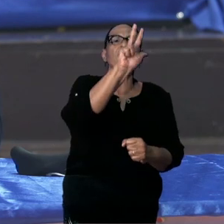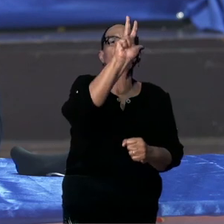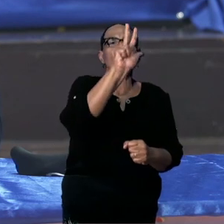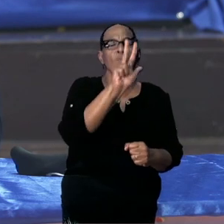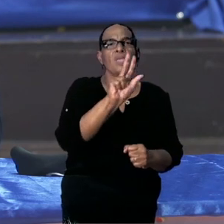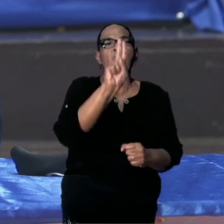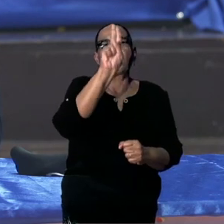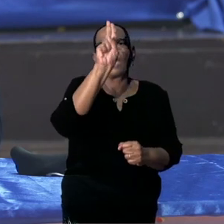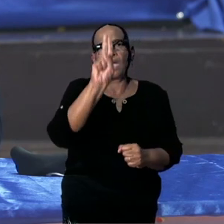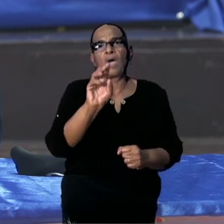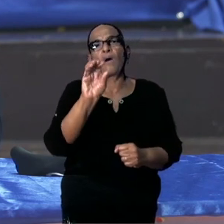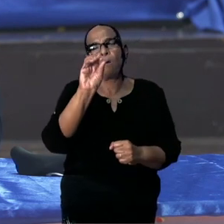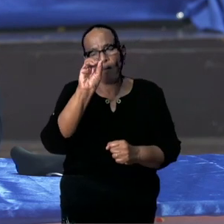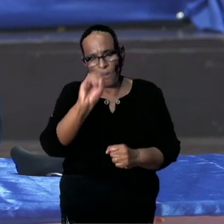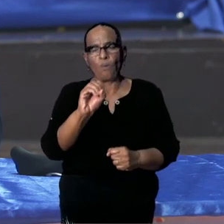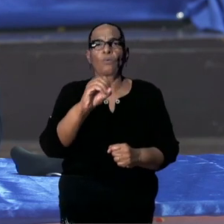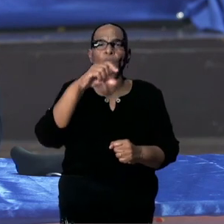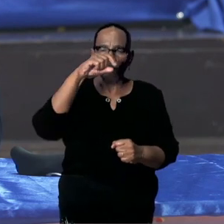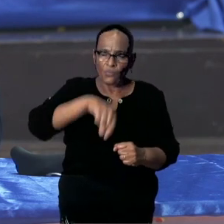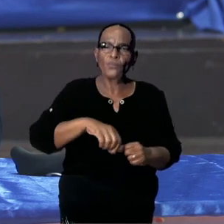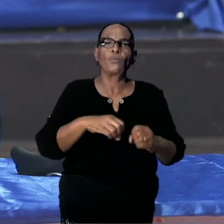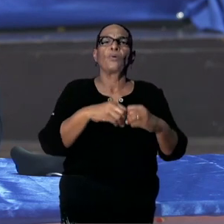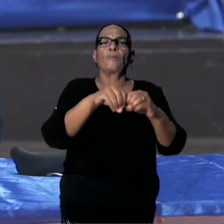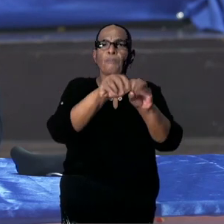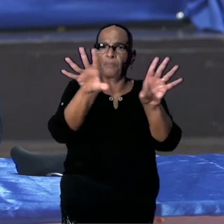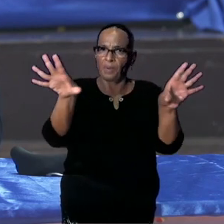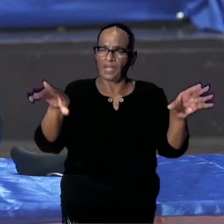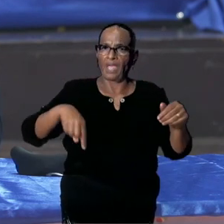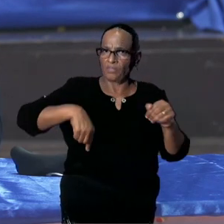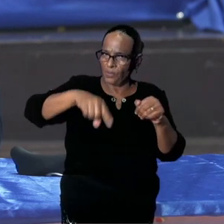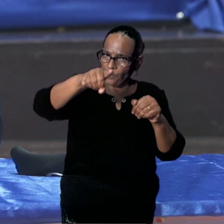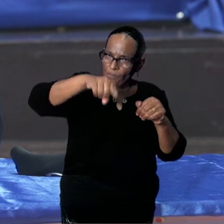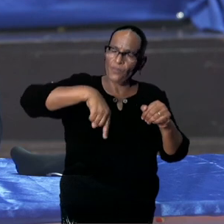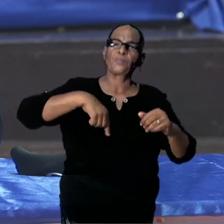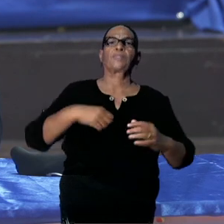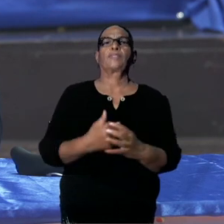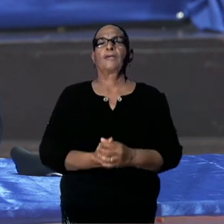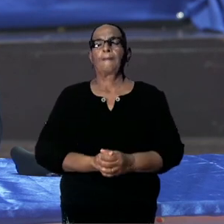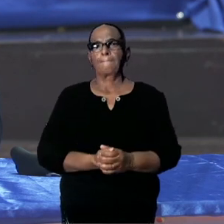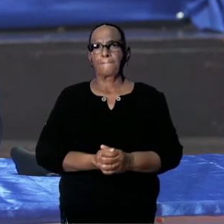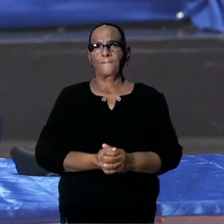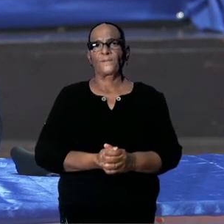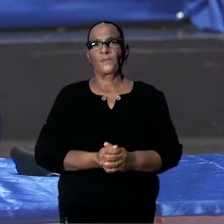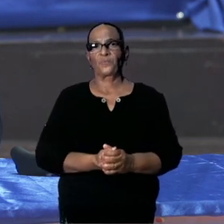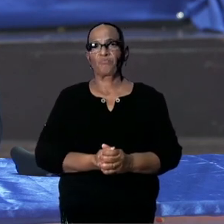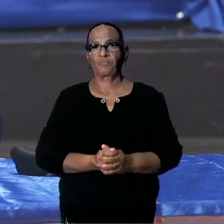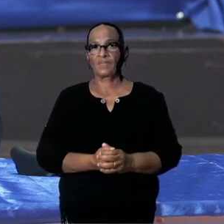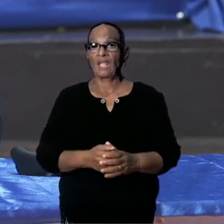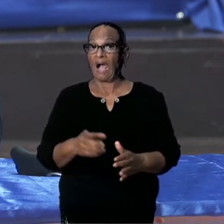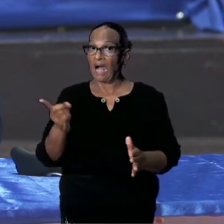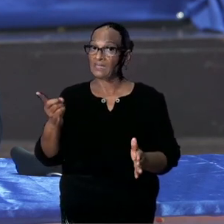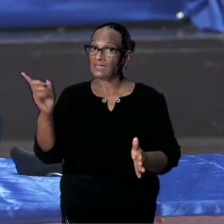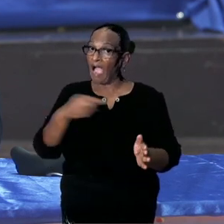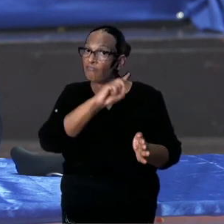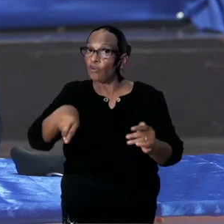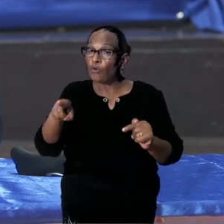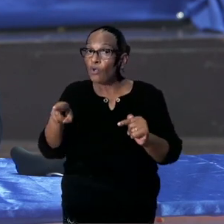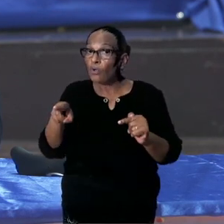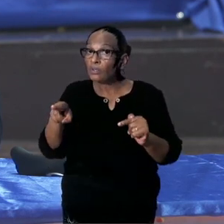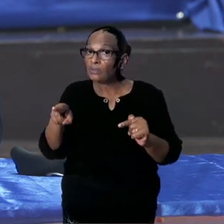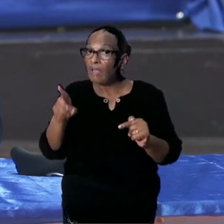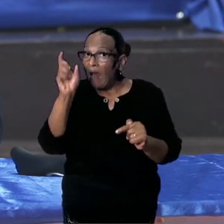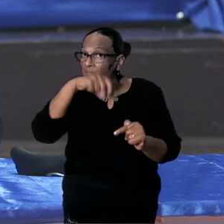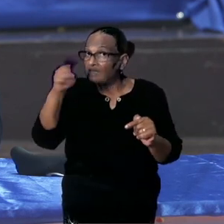En die zal een van deze dagen bekend zijn. Met betrekking tot, ja, als het wordt afgekeurd, dan hebben we